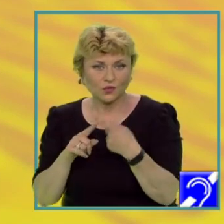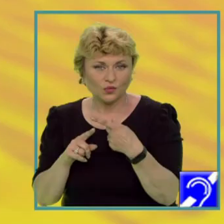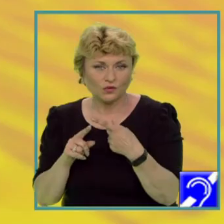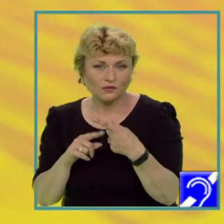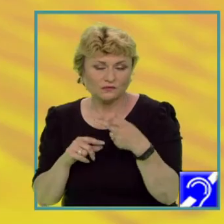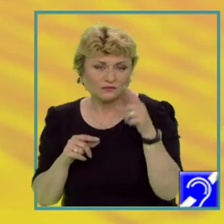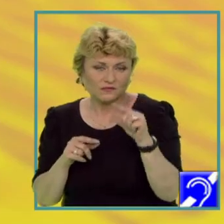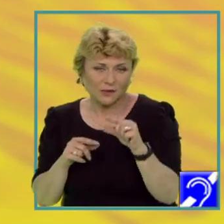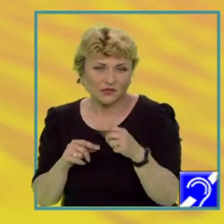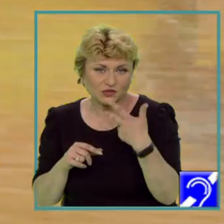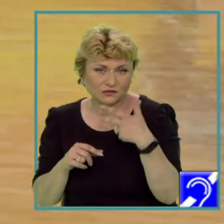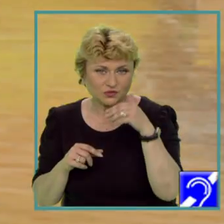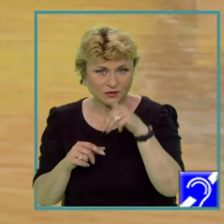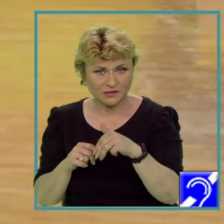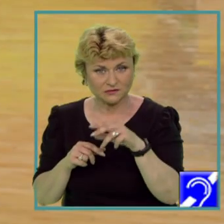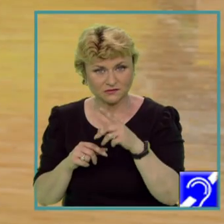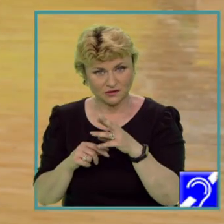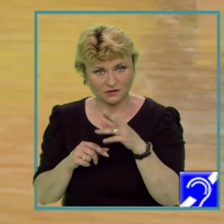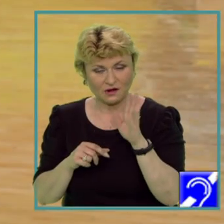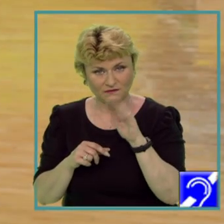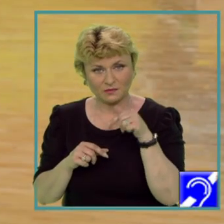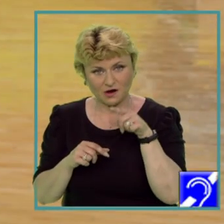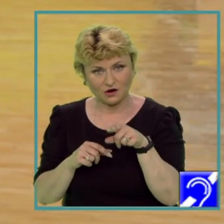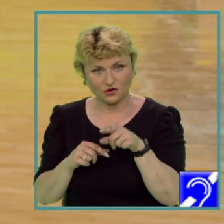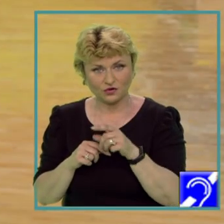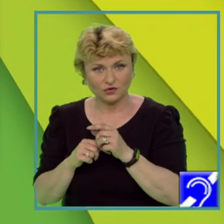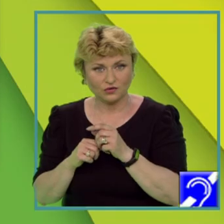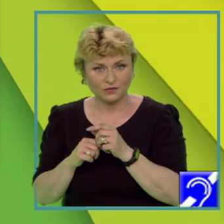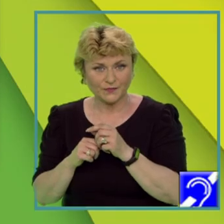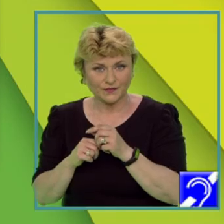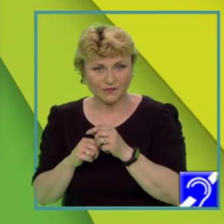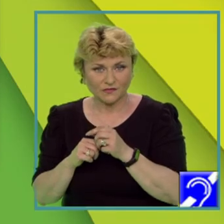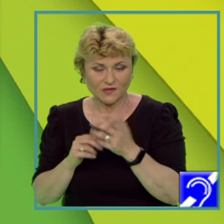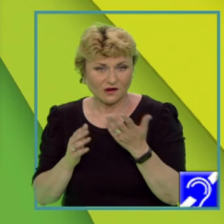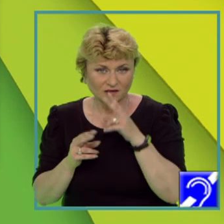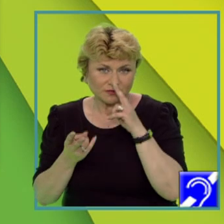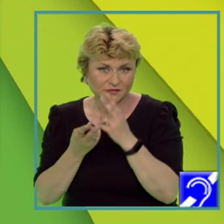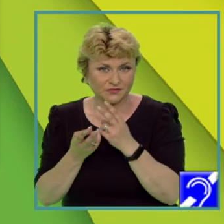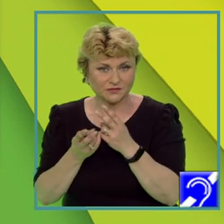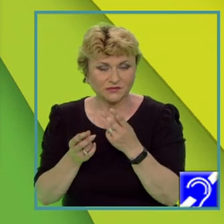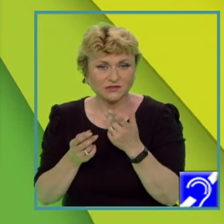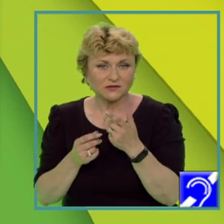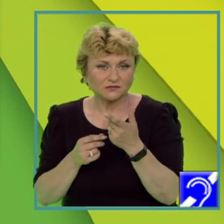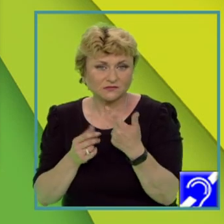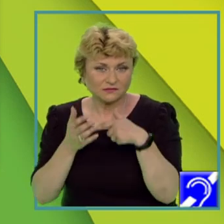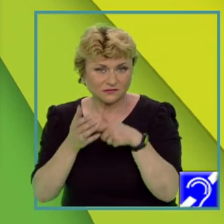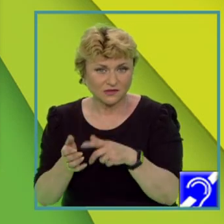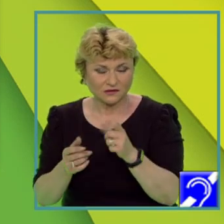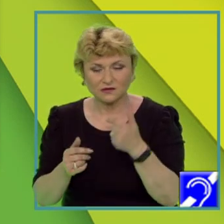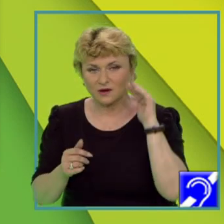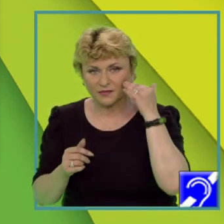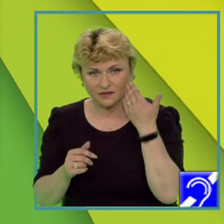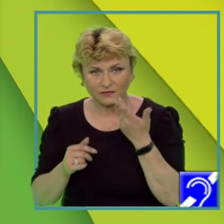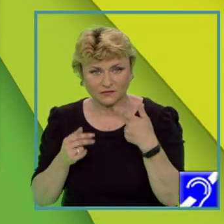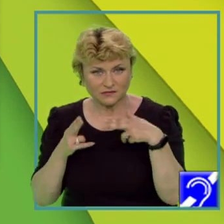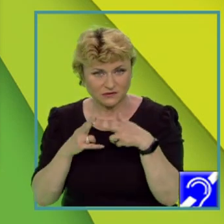de 300 de metri. Dar avem aici un indiciu important care se referă la solurile bălane și ne amintim că ele se